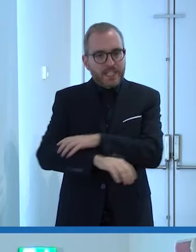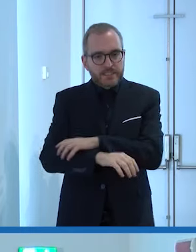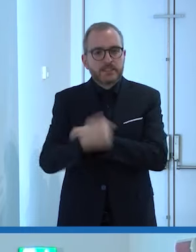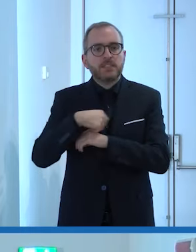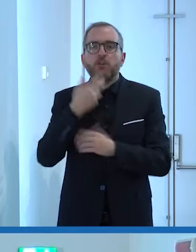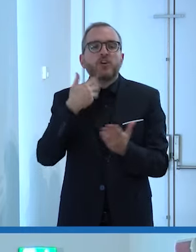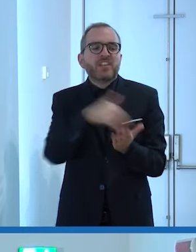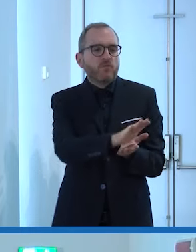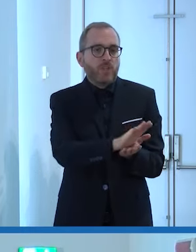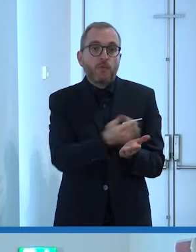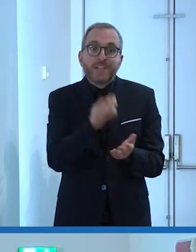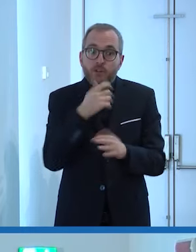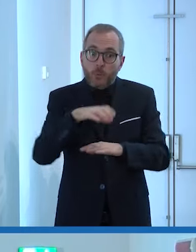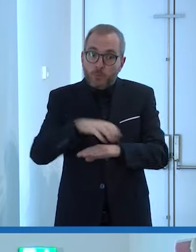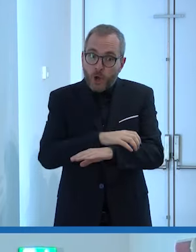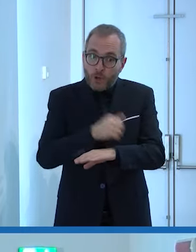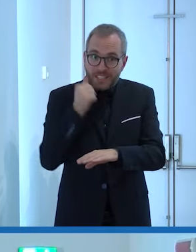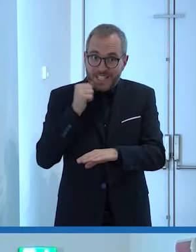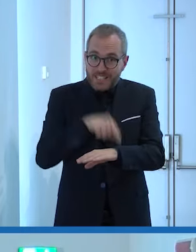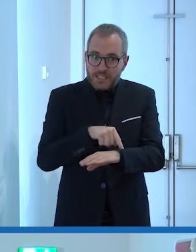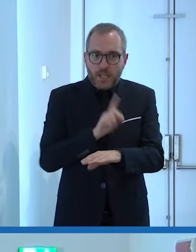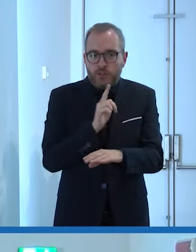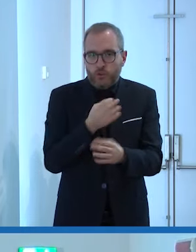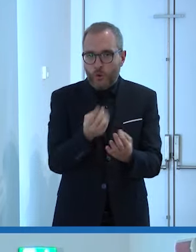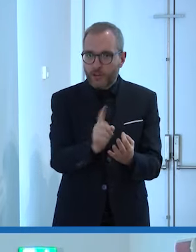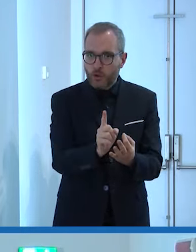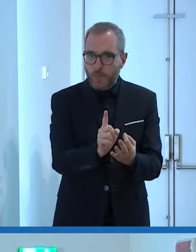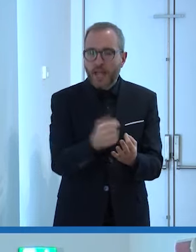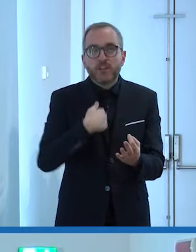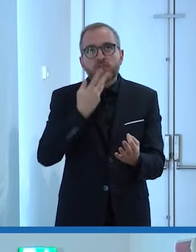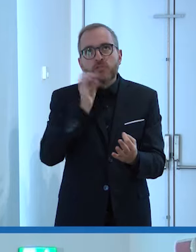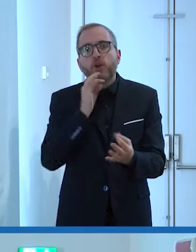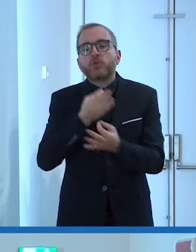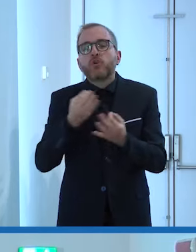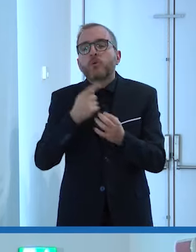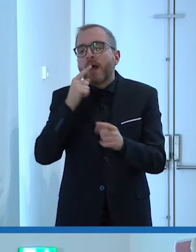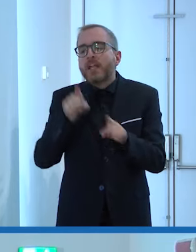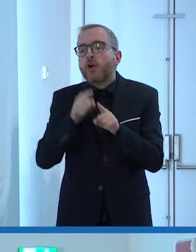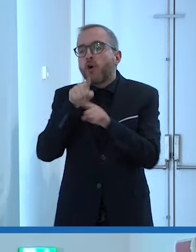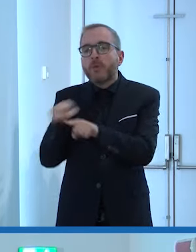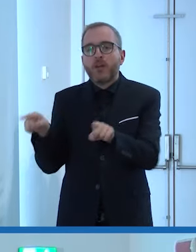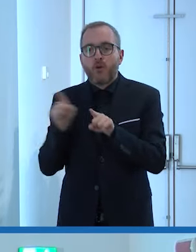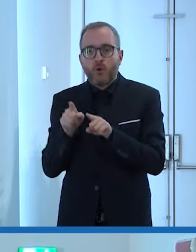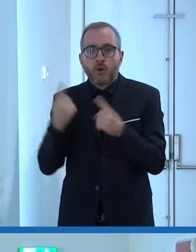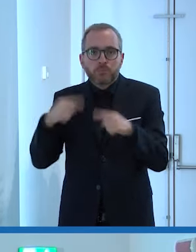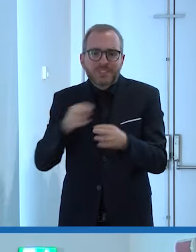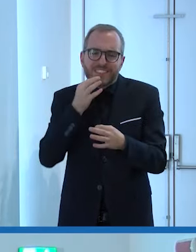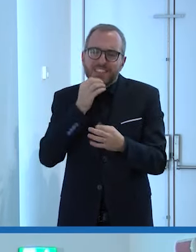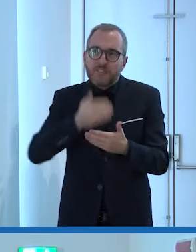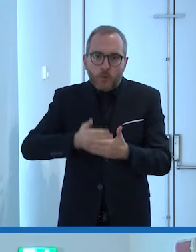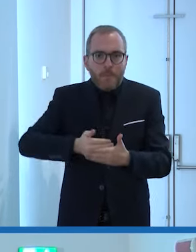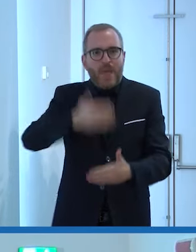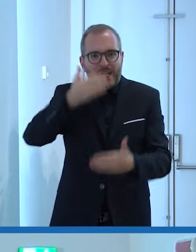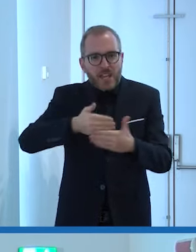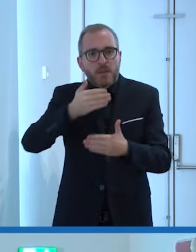e quindi mi creava ancora di più delle bagiere delle difficoltà superiori rispetto magari a